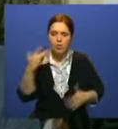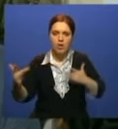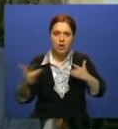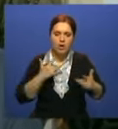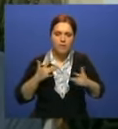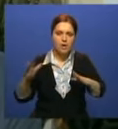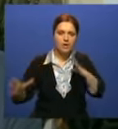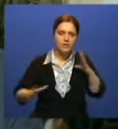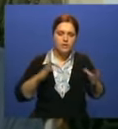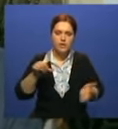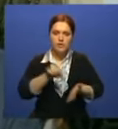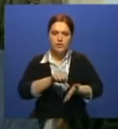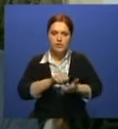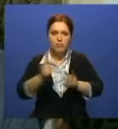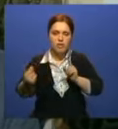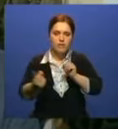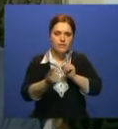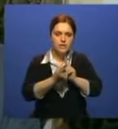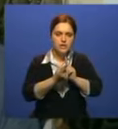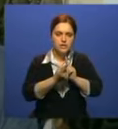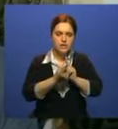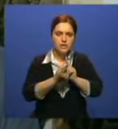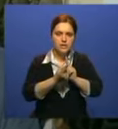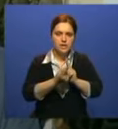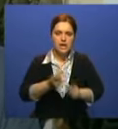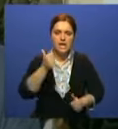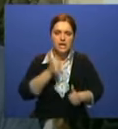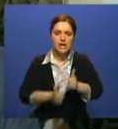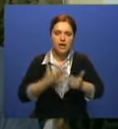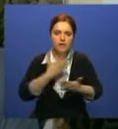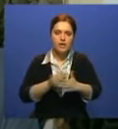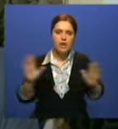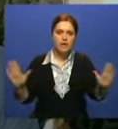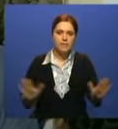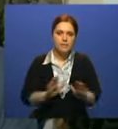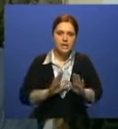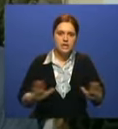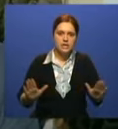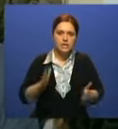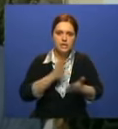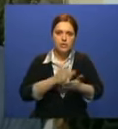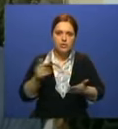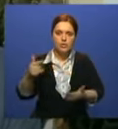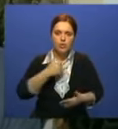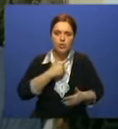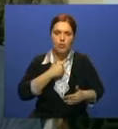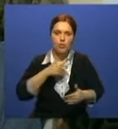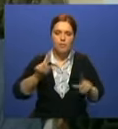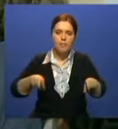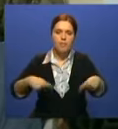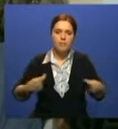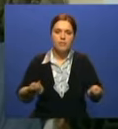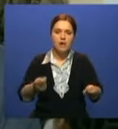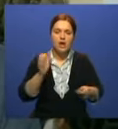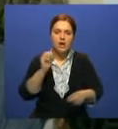Репетиции, выступления, встречи, вновь выступления. Каждой своей песней ветераны стремятся передать тем, кто войну представляет только